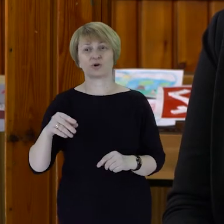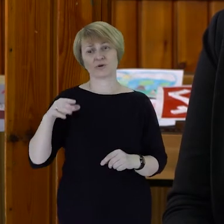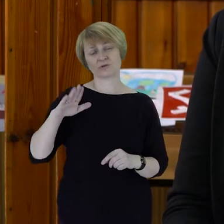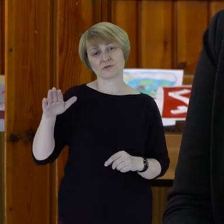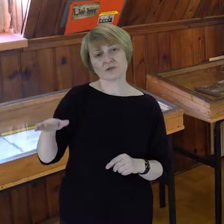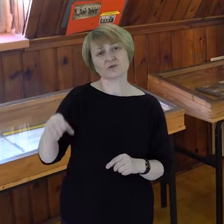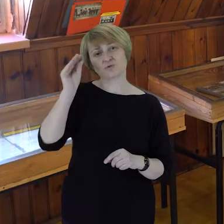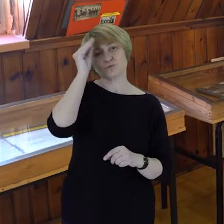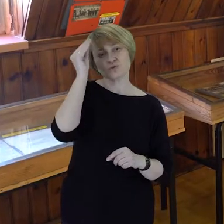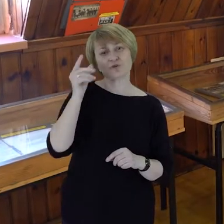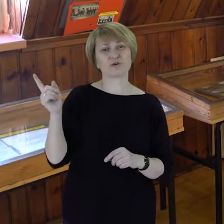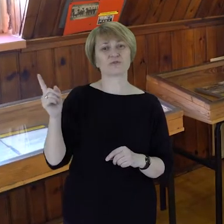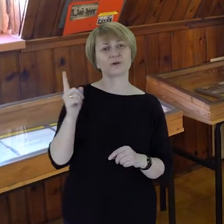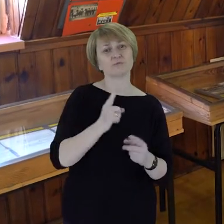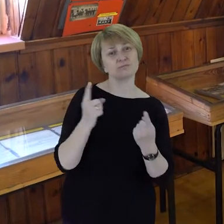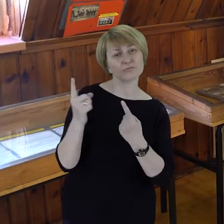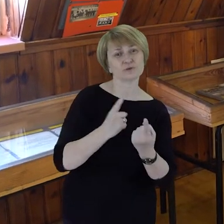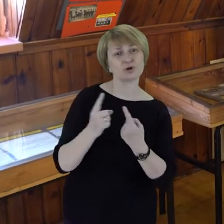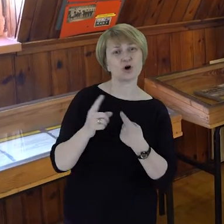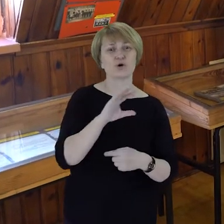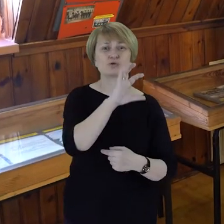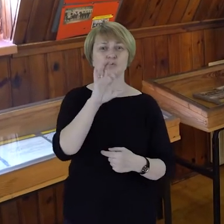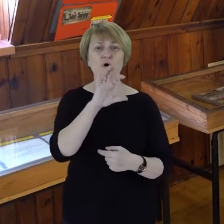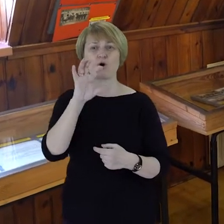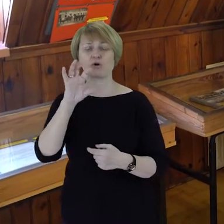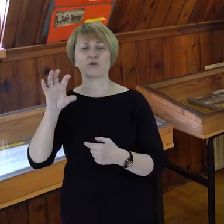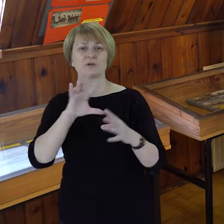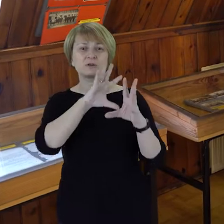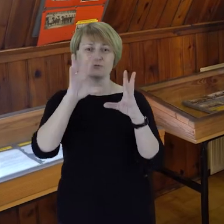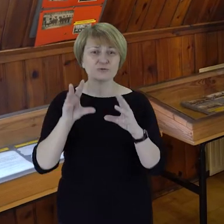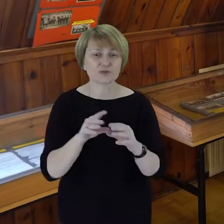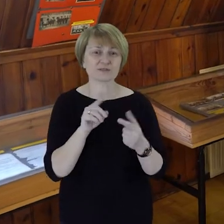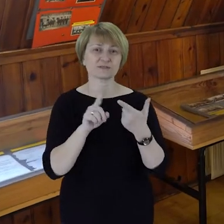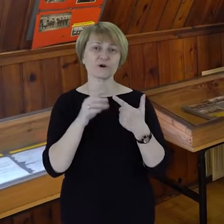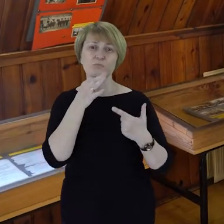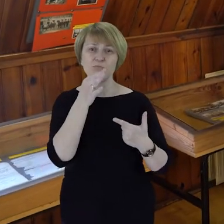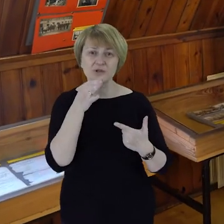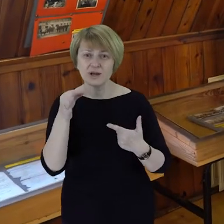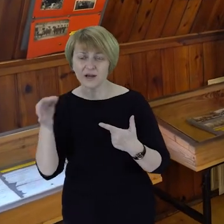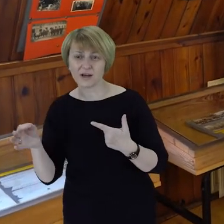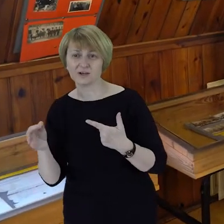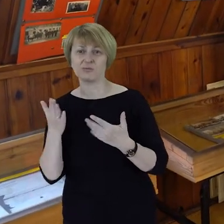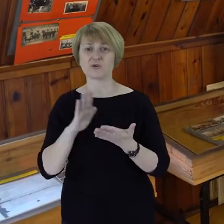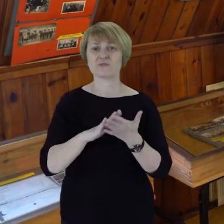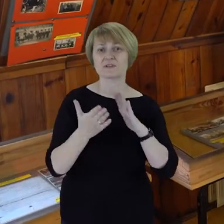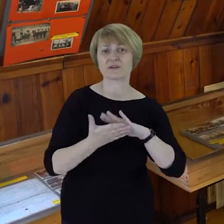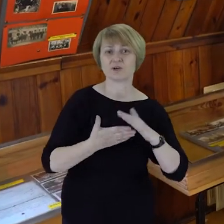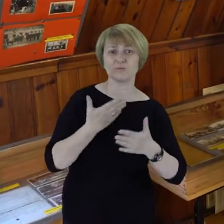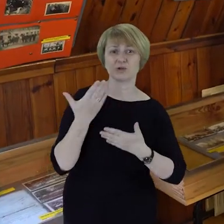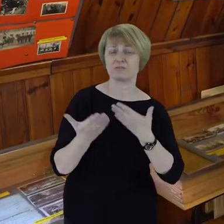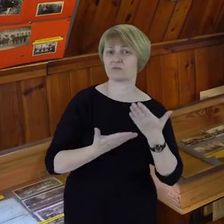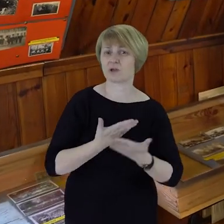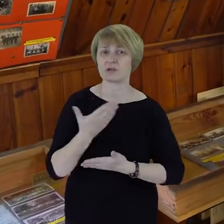obejrzeć wszystkie nasze eksponaty, mogą pytać oczywiście tak, tłumaczymy sobie każdą prawdę,